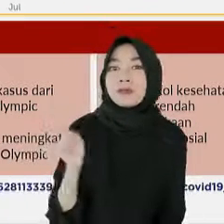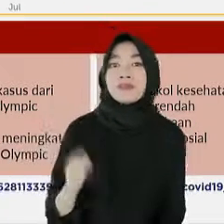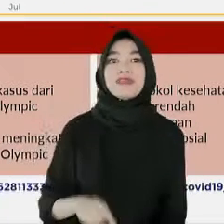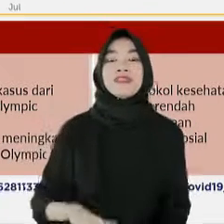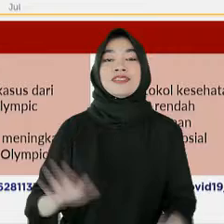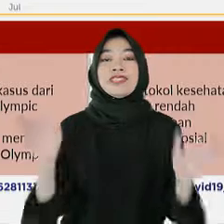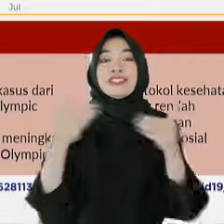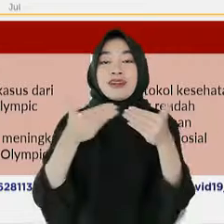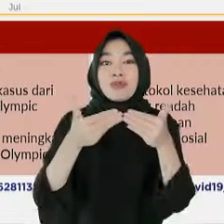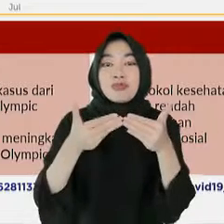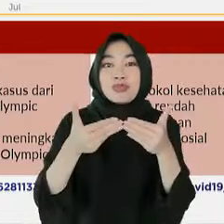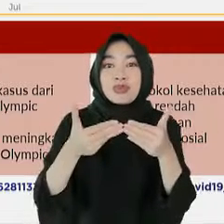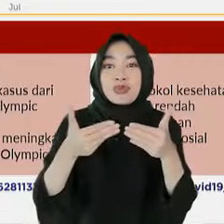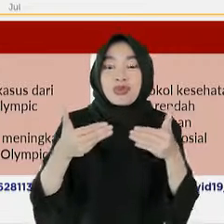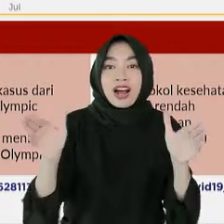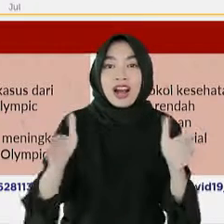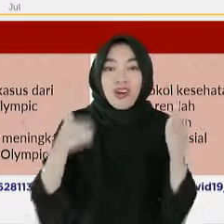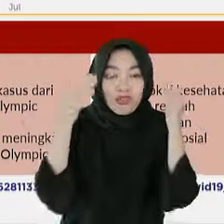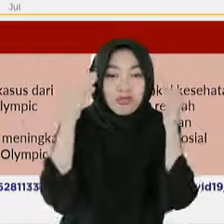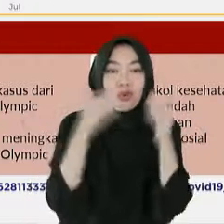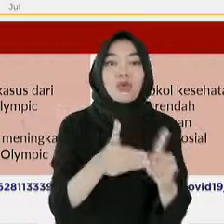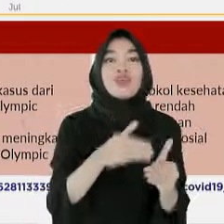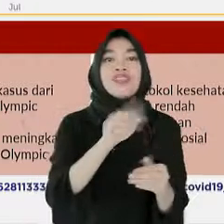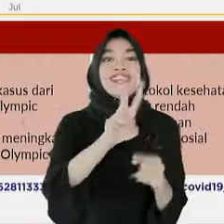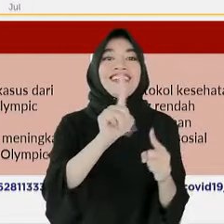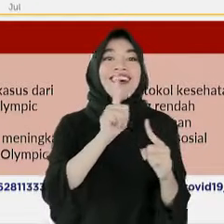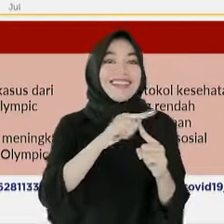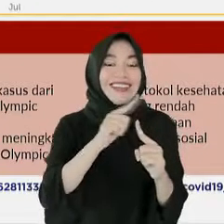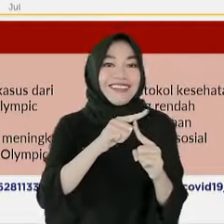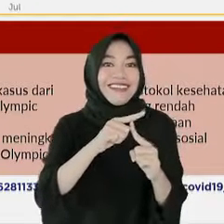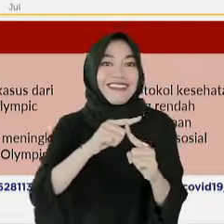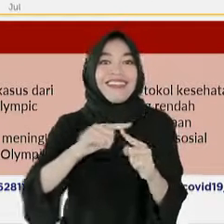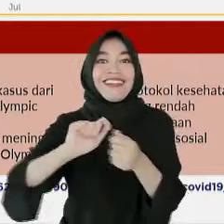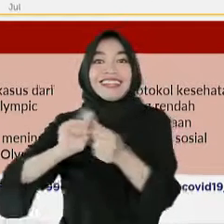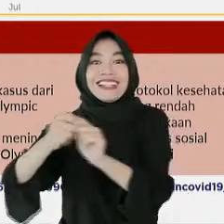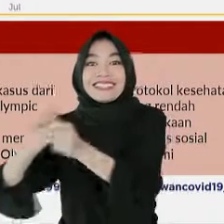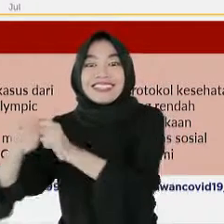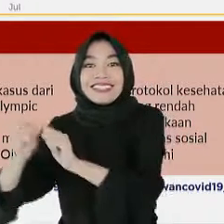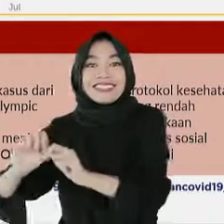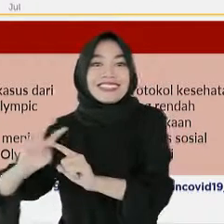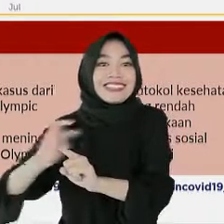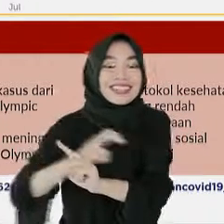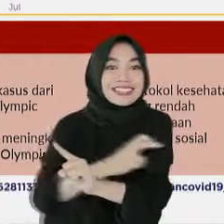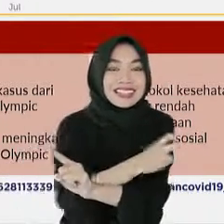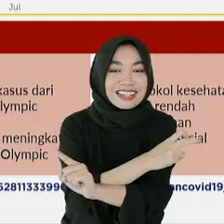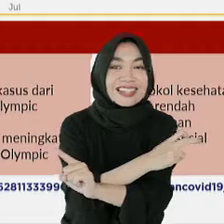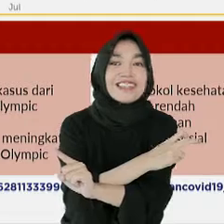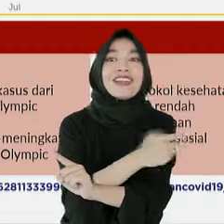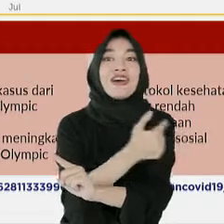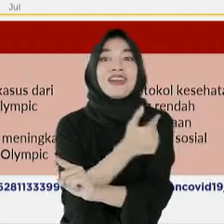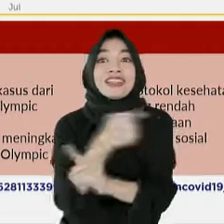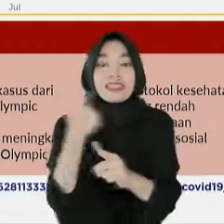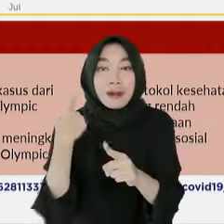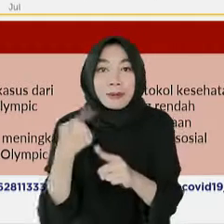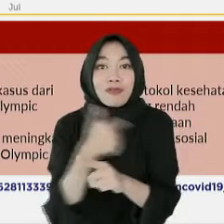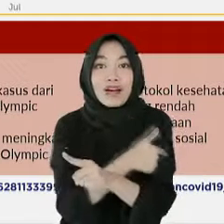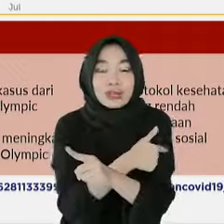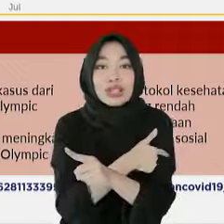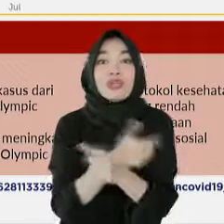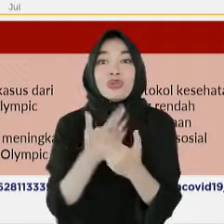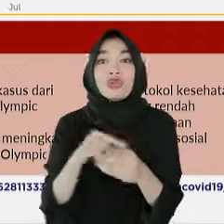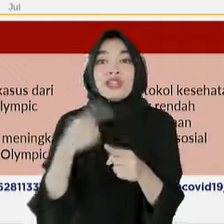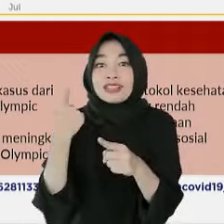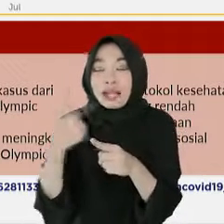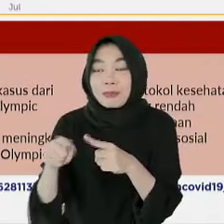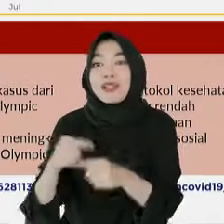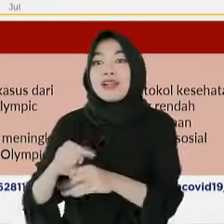dengan berfokus pada penguatan 3T dan peningkatan cakupan vaksinasi dan kurang berfokus pada